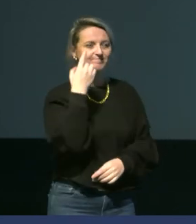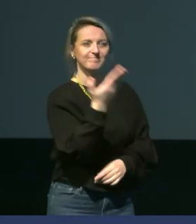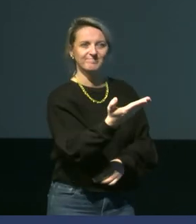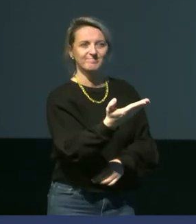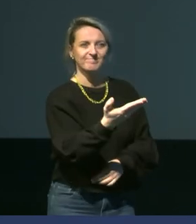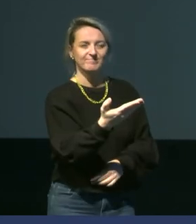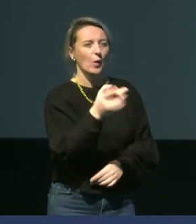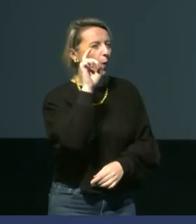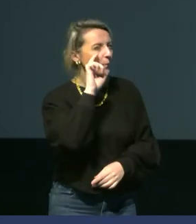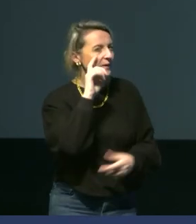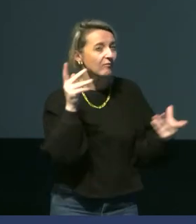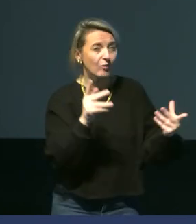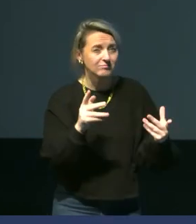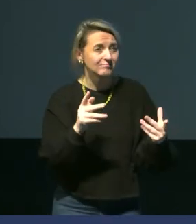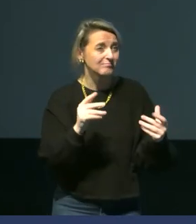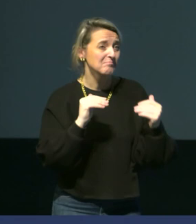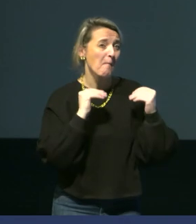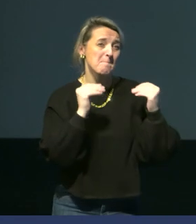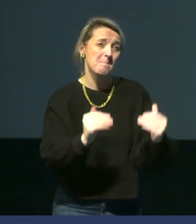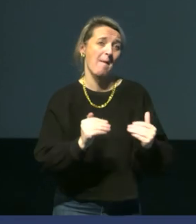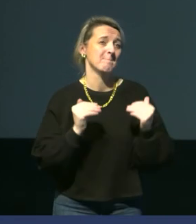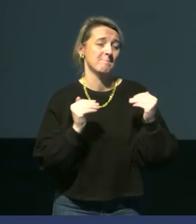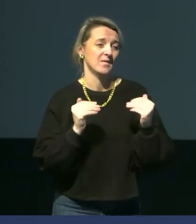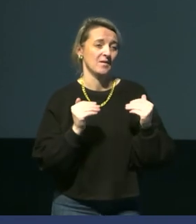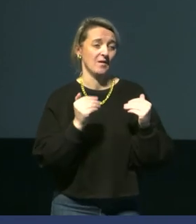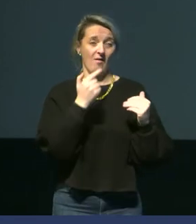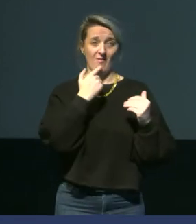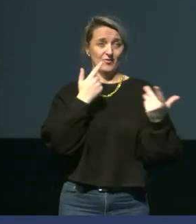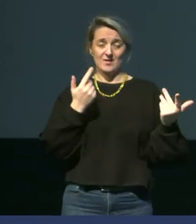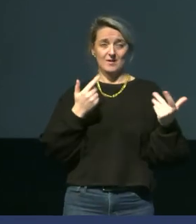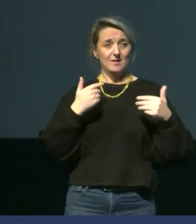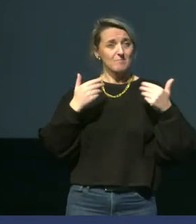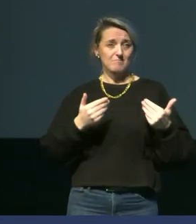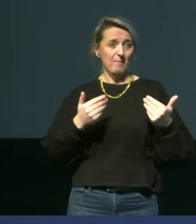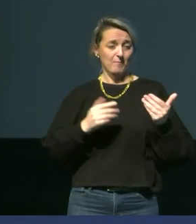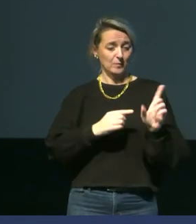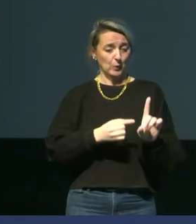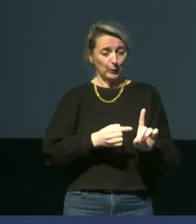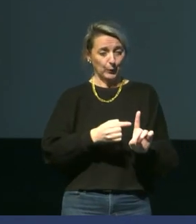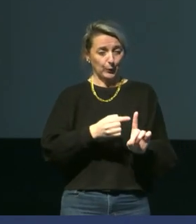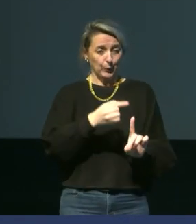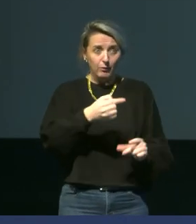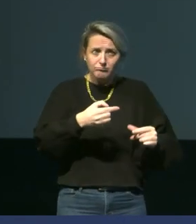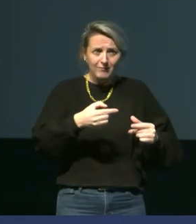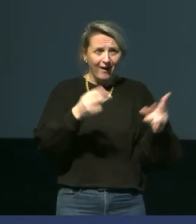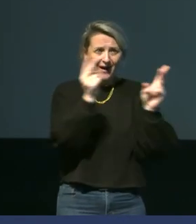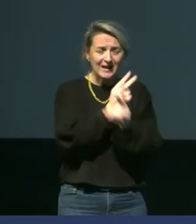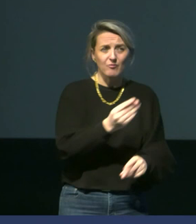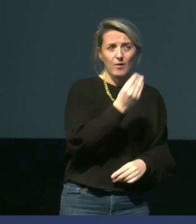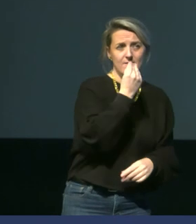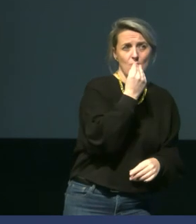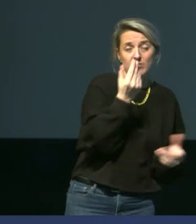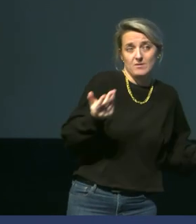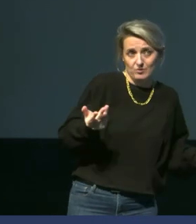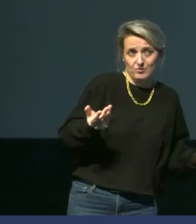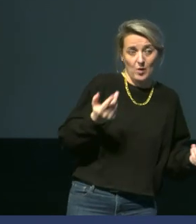observe. On observe exactement la même chose,'est-à-dire qu'on va avoir une réaugmentation des températures alors qu'ils n'ont pas mangé. Et on a